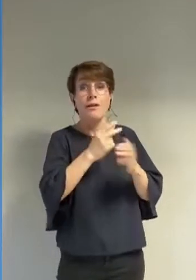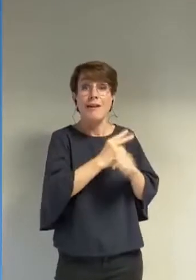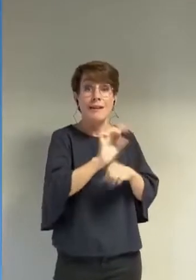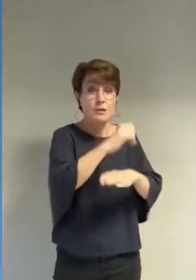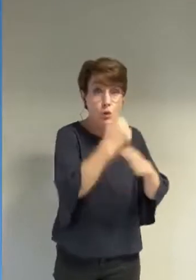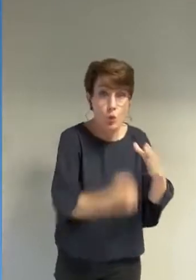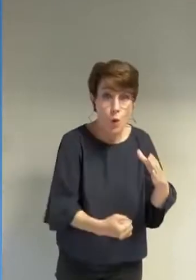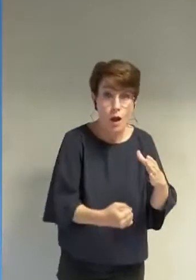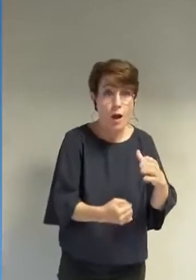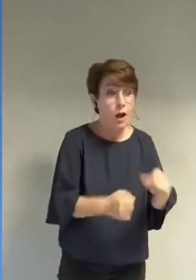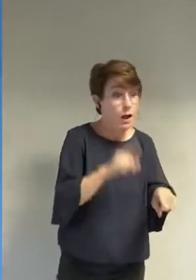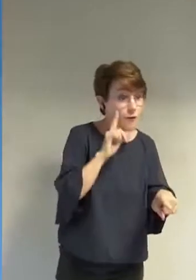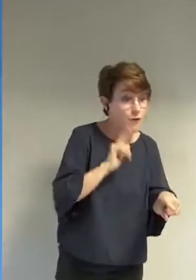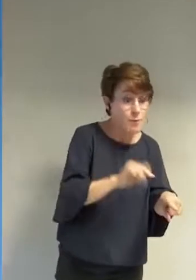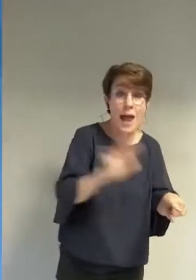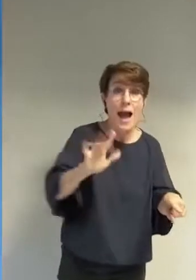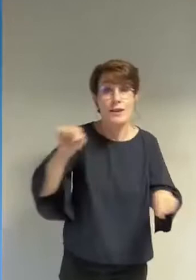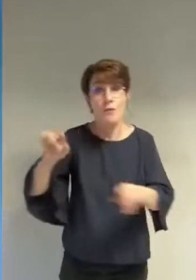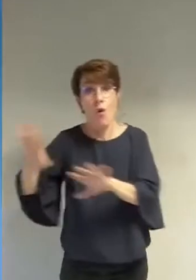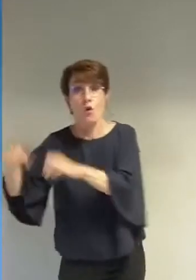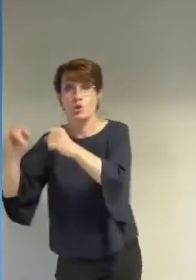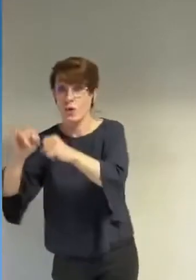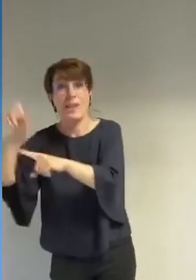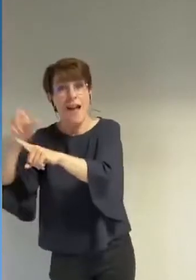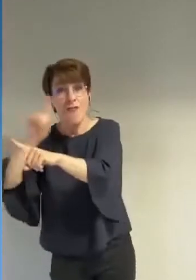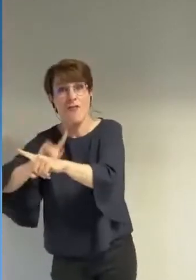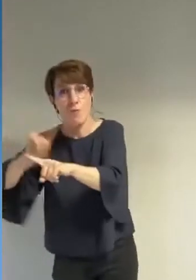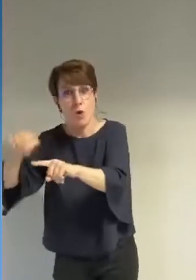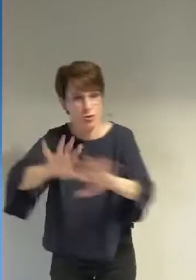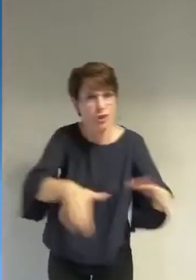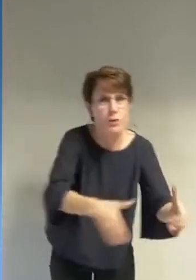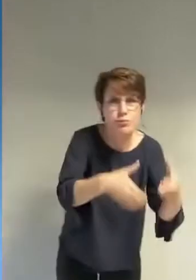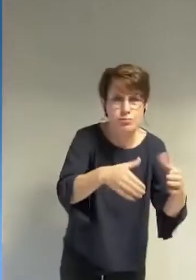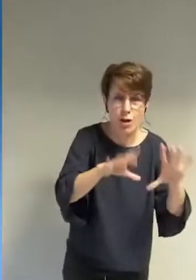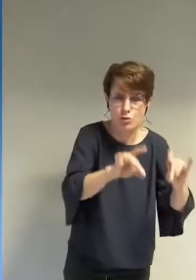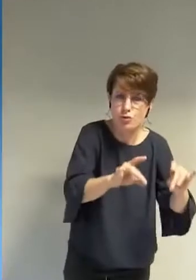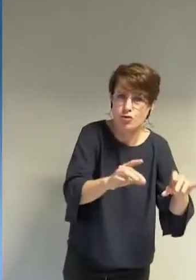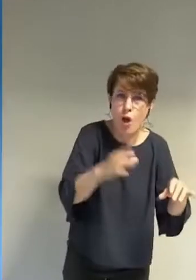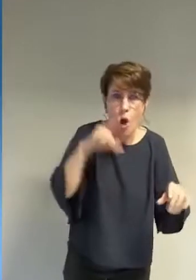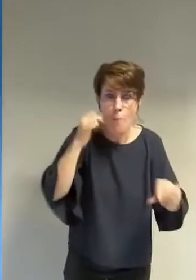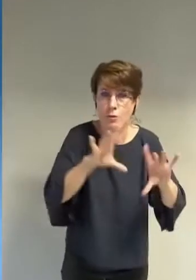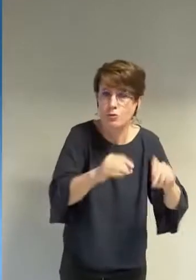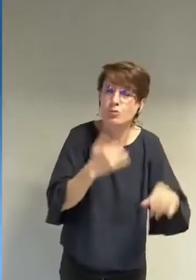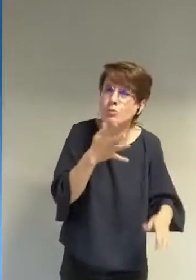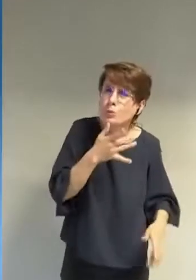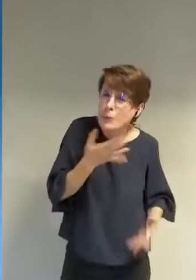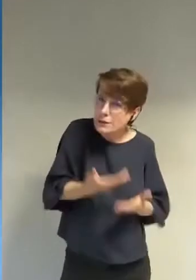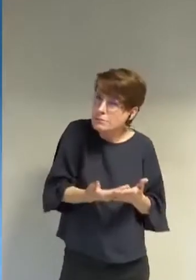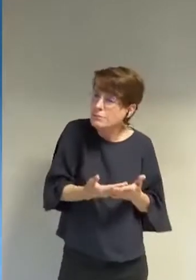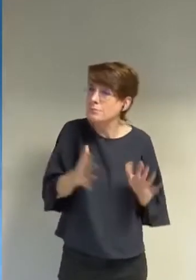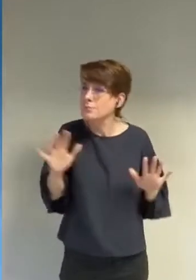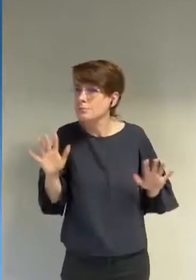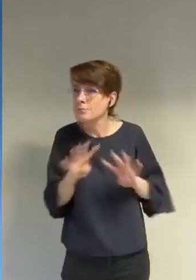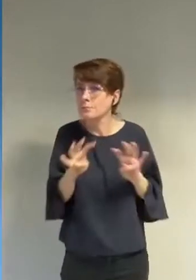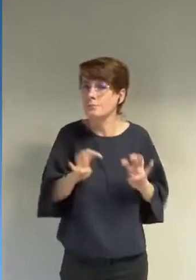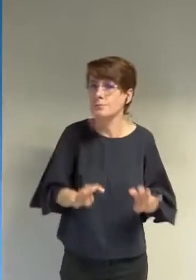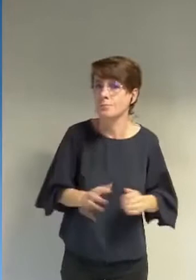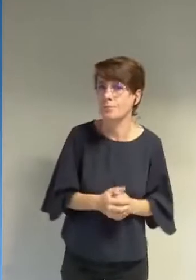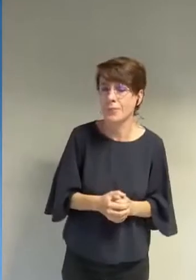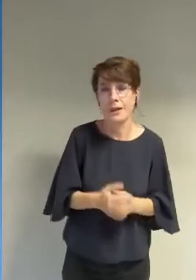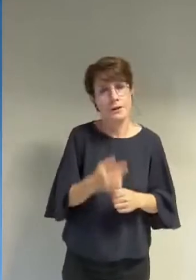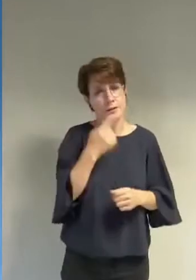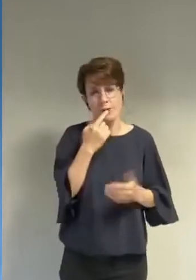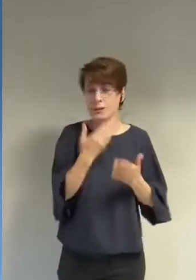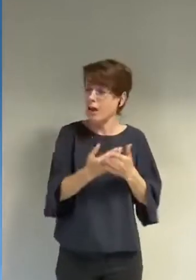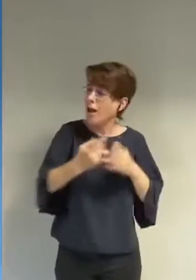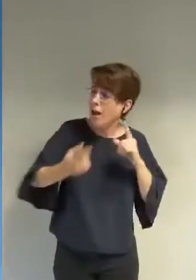plus généralement moi je pense que nos différences sont les fondements sont l'identité de notre démocratie arrêtons de